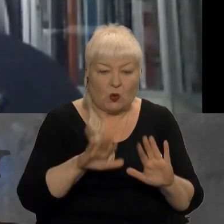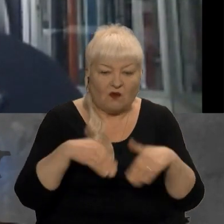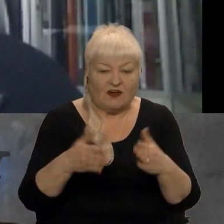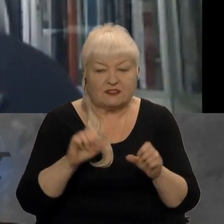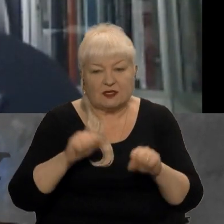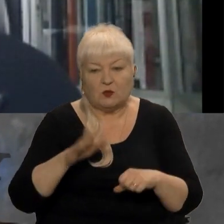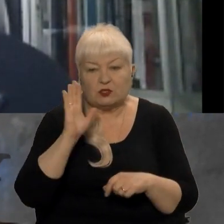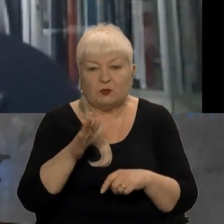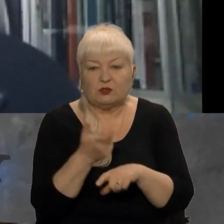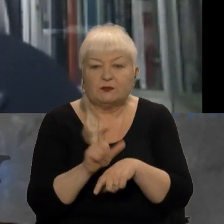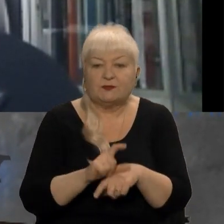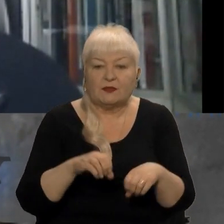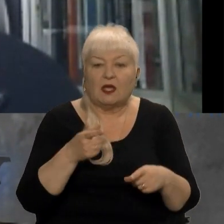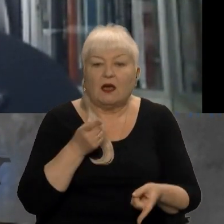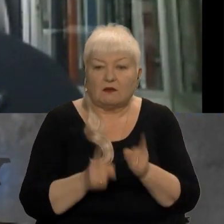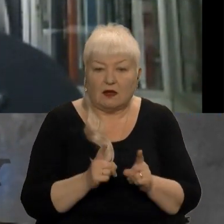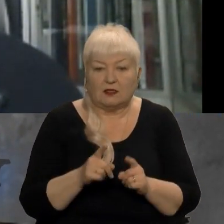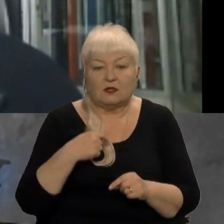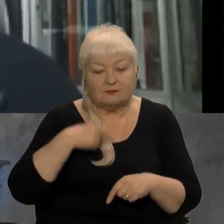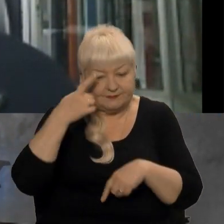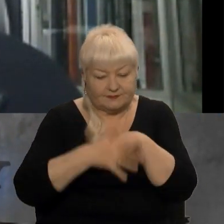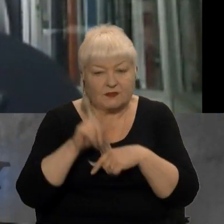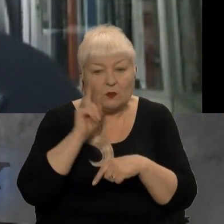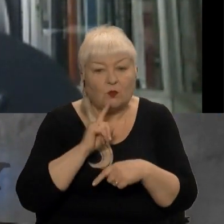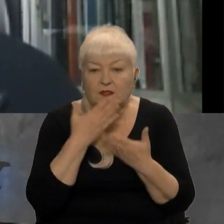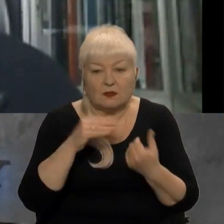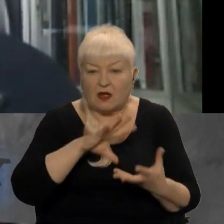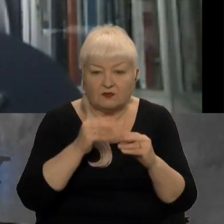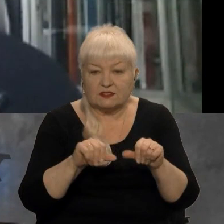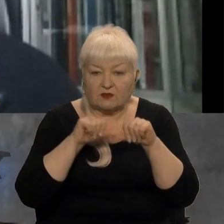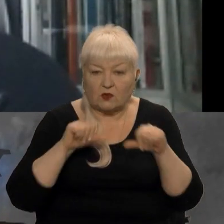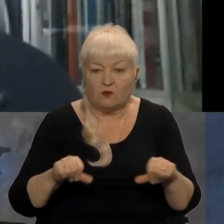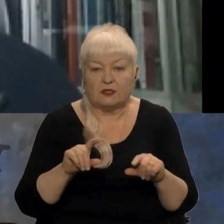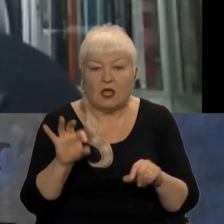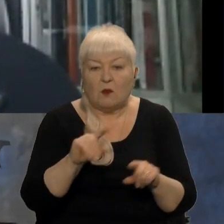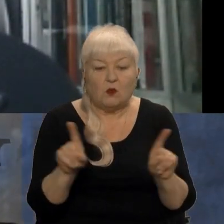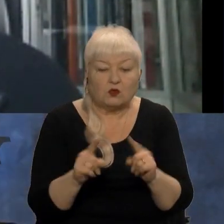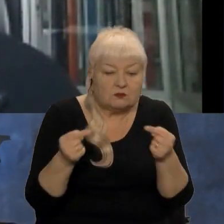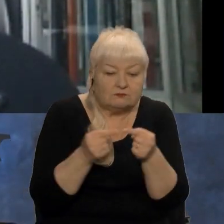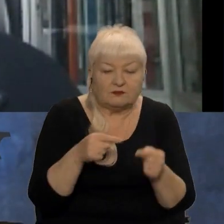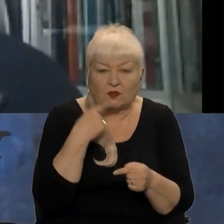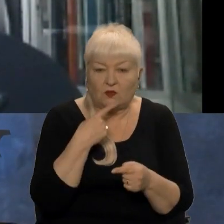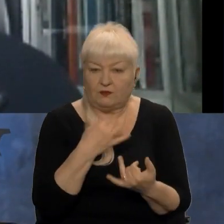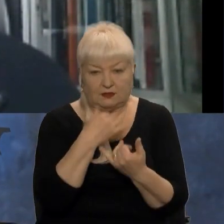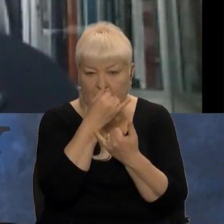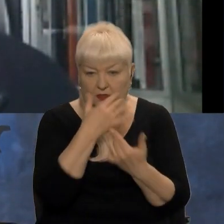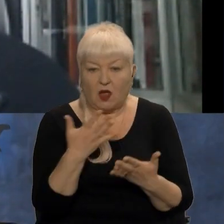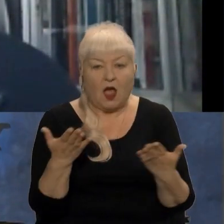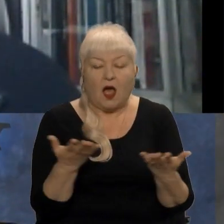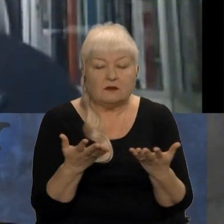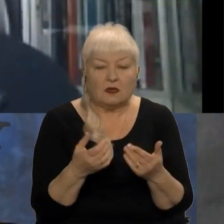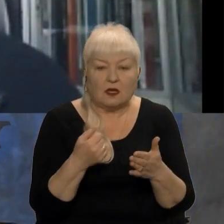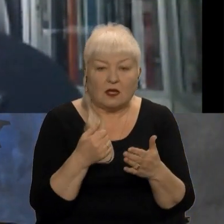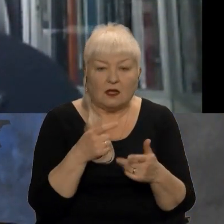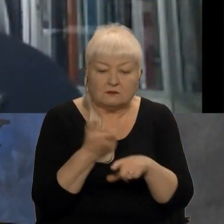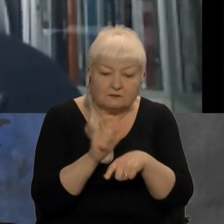реальною? Тому що ми розуміємо, поки немає висновків комісії, то ми не можемо про щось говорити конкретно. Але яка найбільш наближена до правди, на вашу